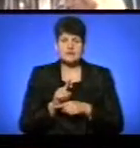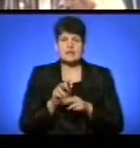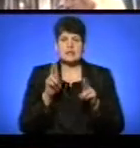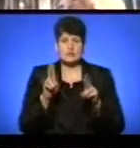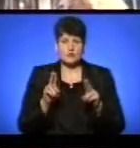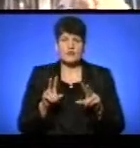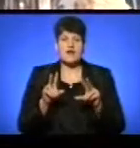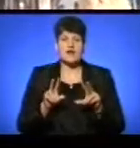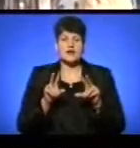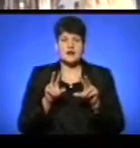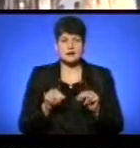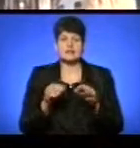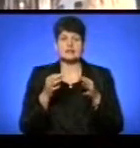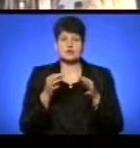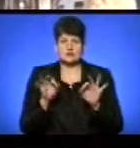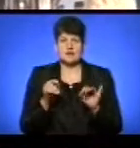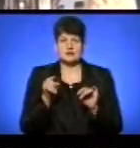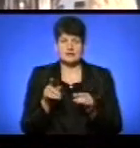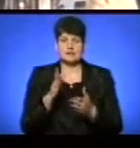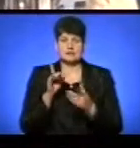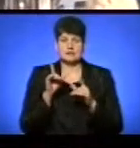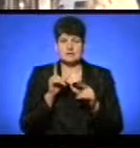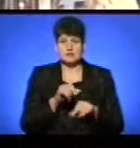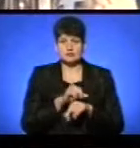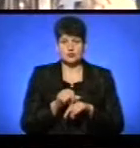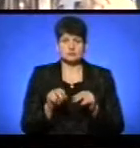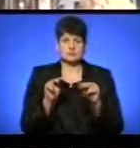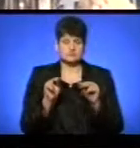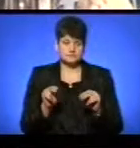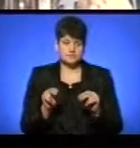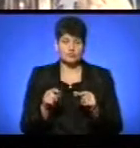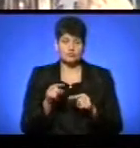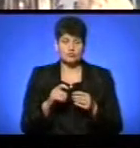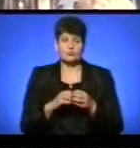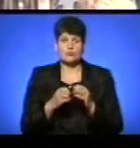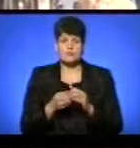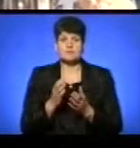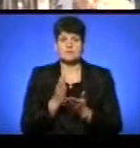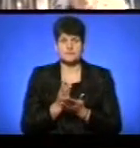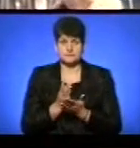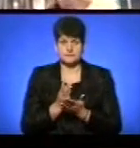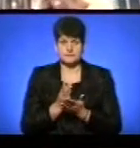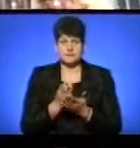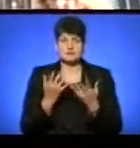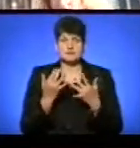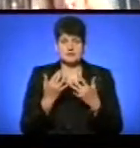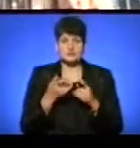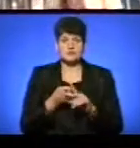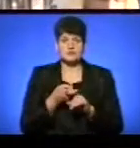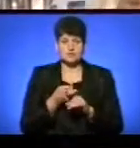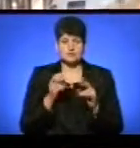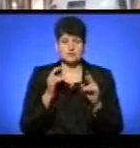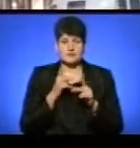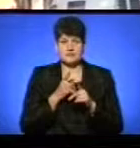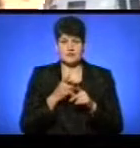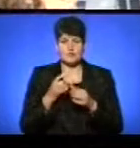правові гарантії, які дозволяють їй перебувати за кордоном легально. Тому така проблема існує, оскільки через недобросовісних